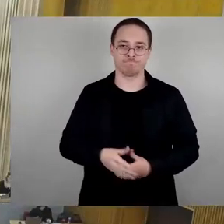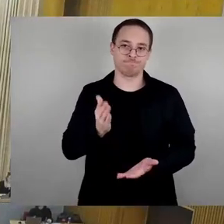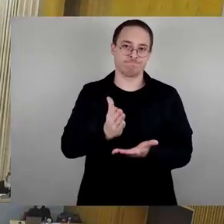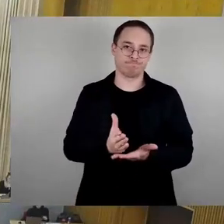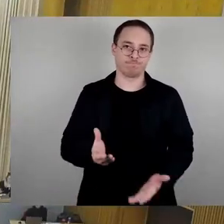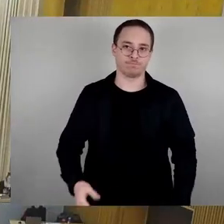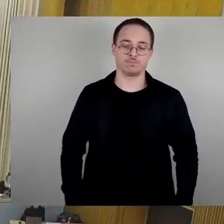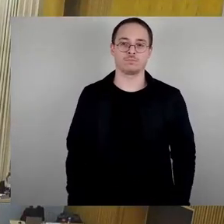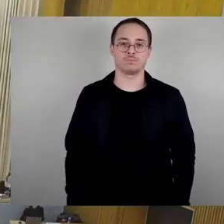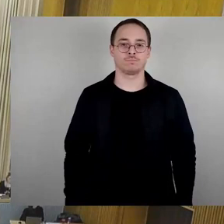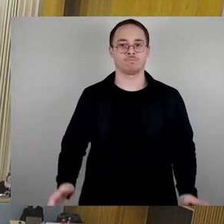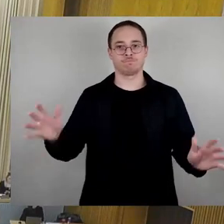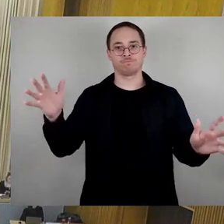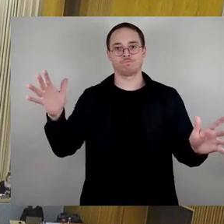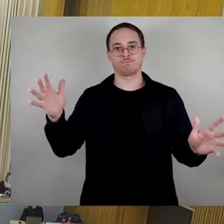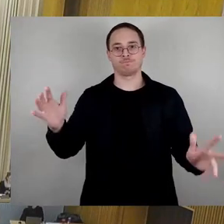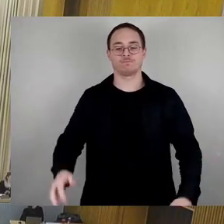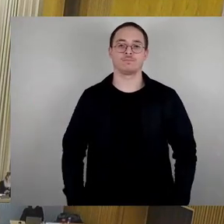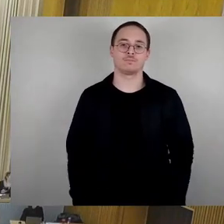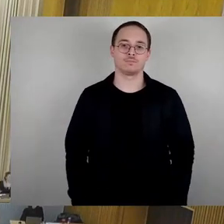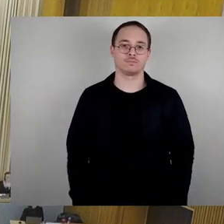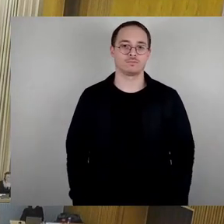Vielen Dank. Dann Tito Wirts, bitte.